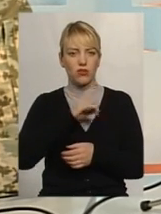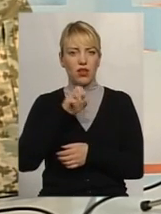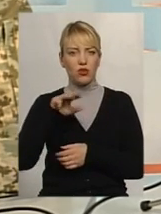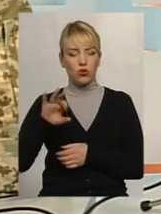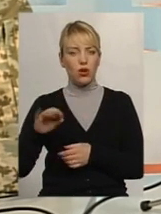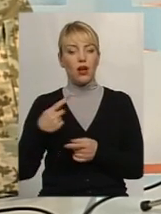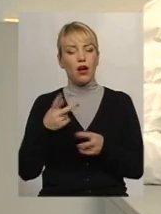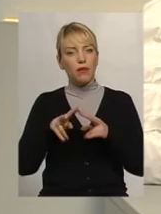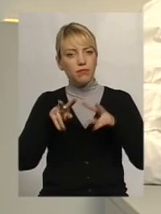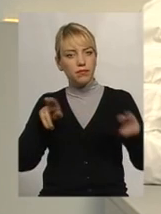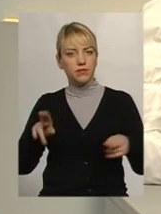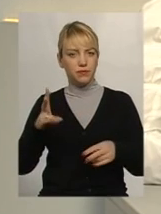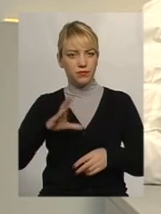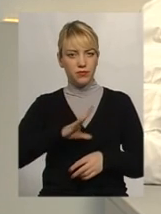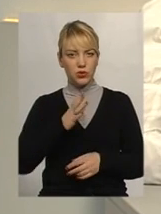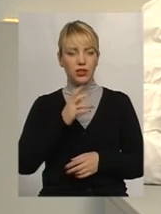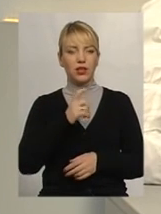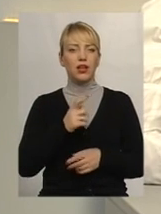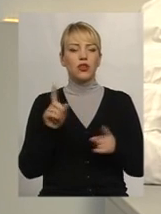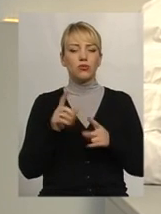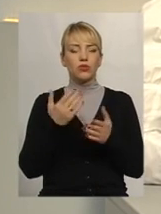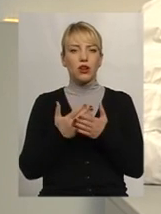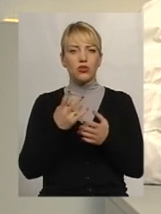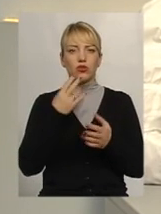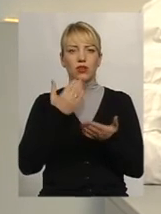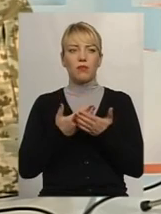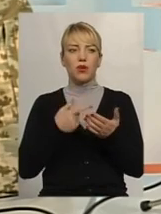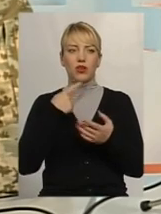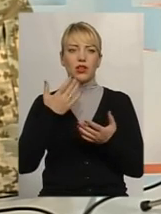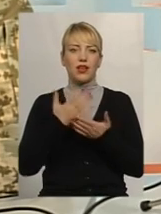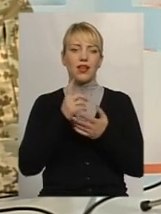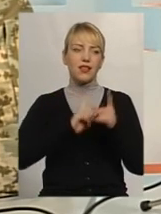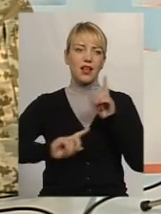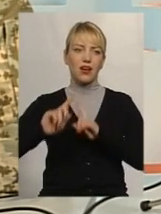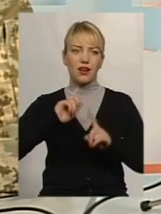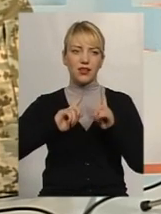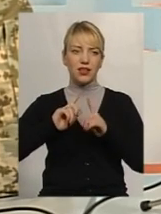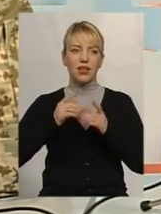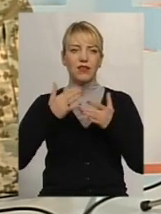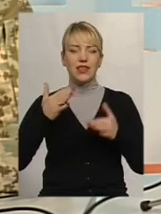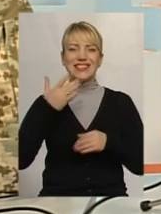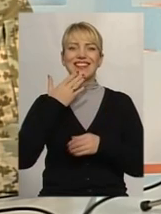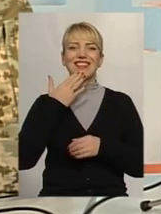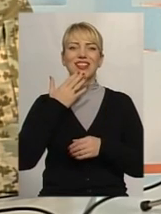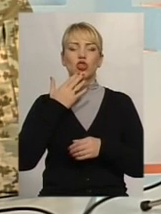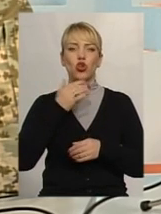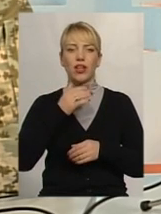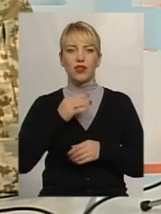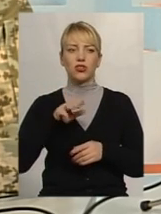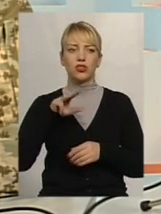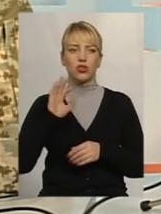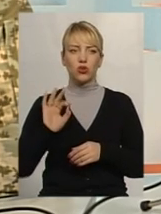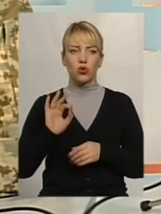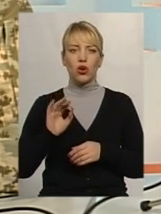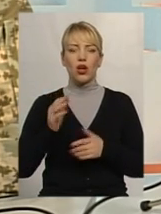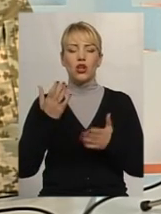бути одне і те саме, тому що, якщо відбувається якась нарада офіцерів різних національностей, то вони повинні говорити